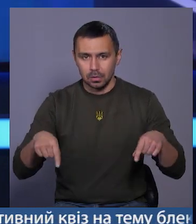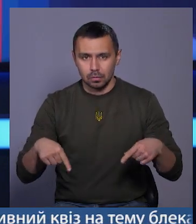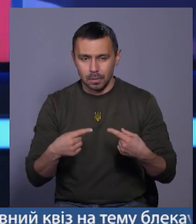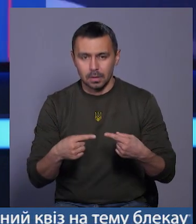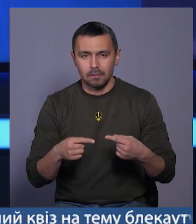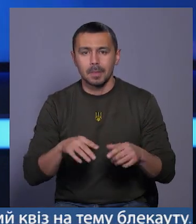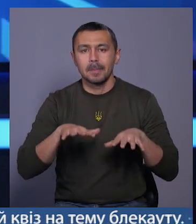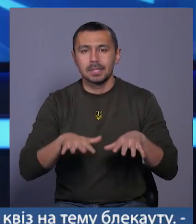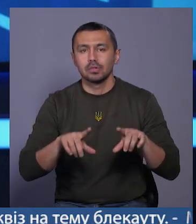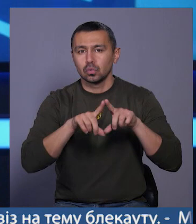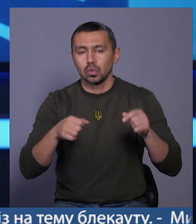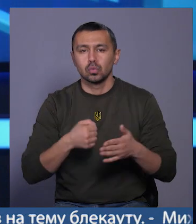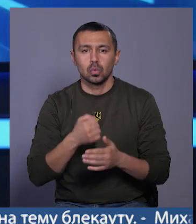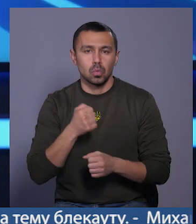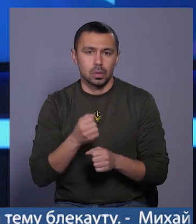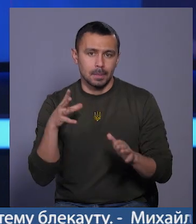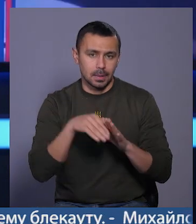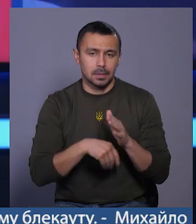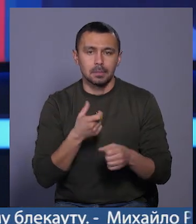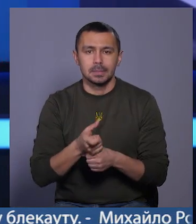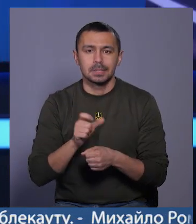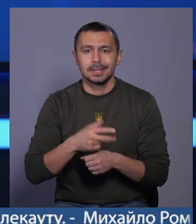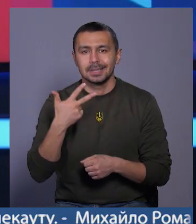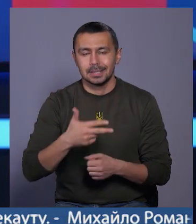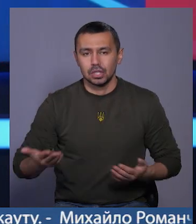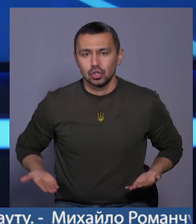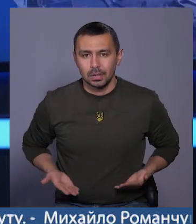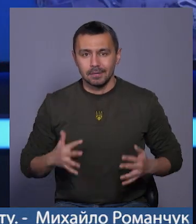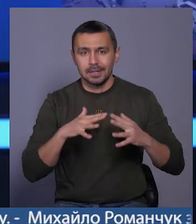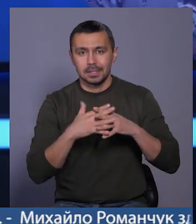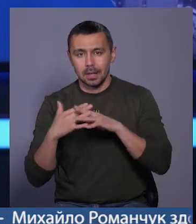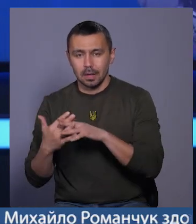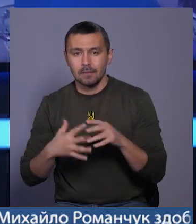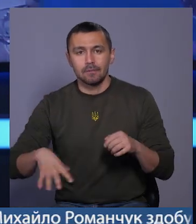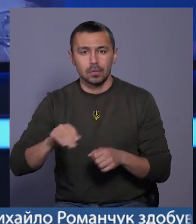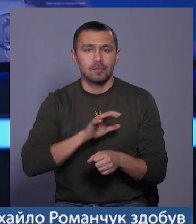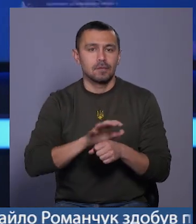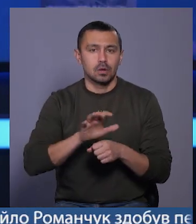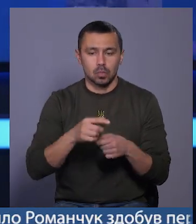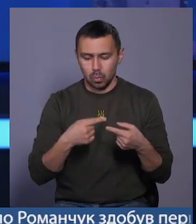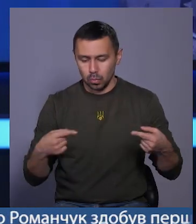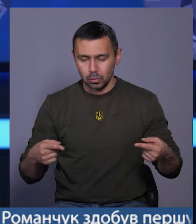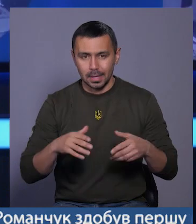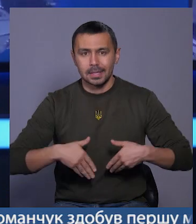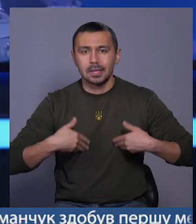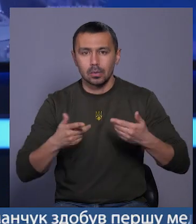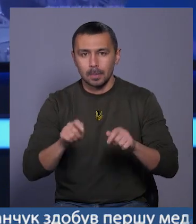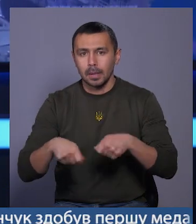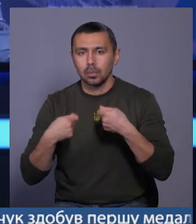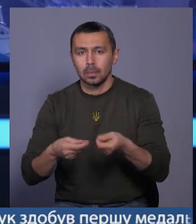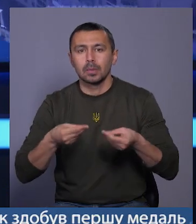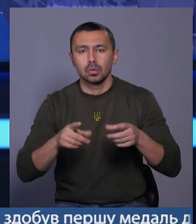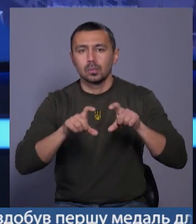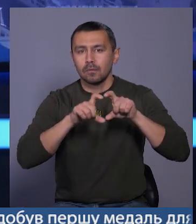у місцевій школі. До роботи приєдналося більше 30 жителів села. Усю виготовлену продукцію ініціатори передадуть